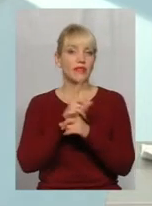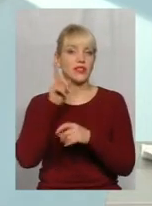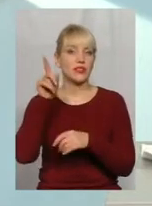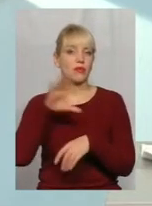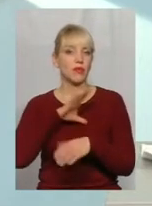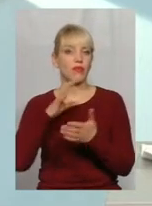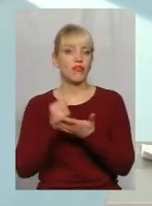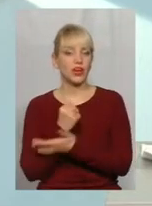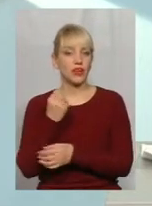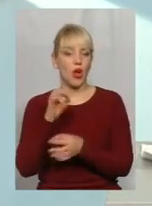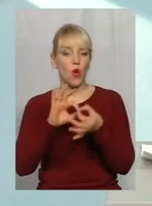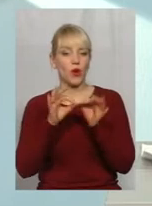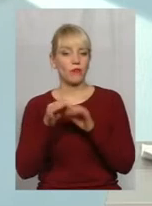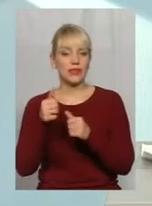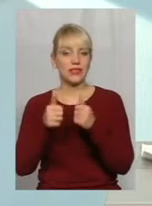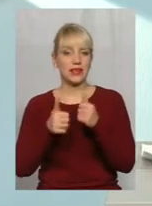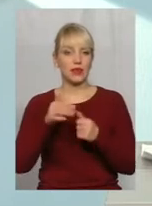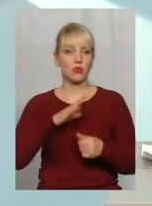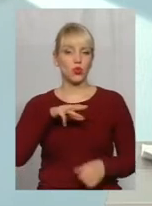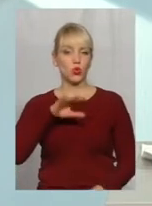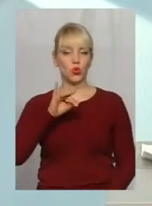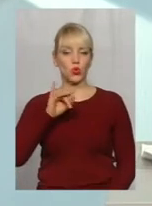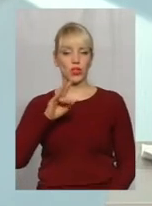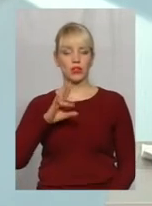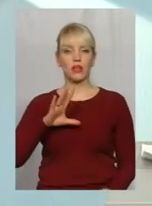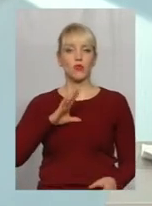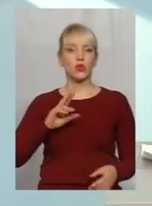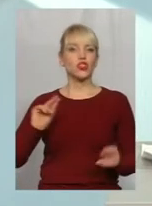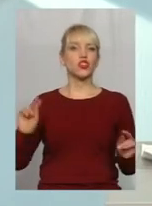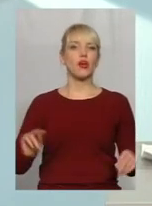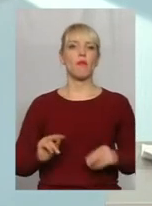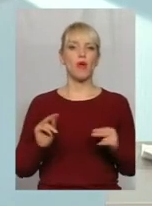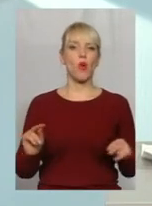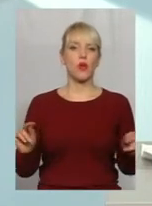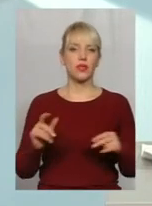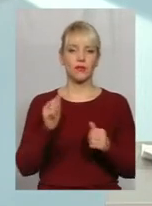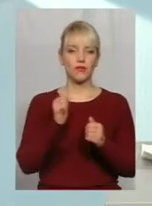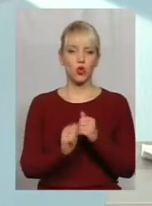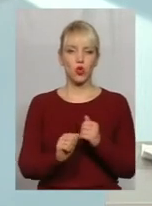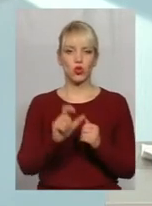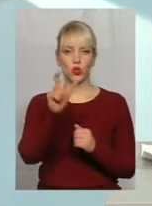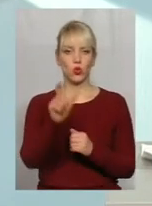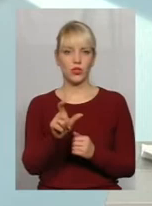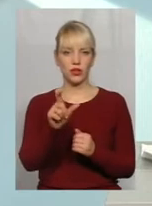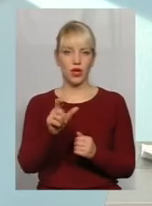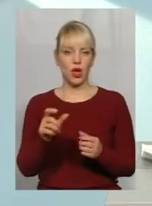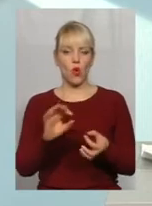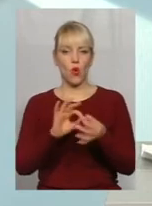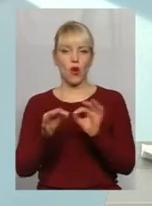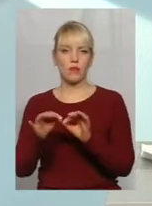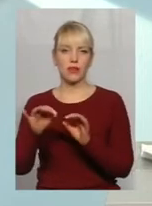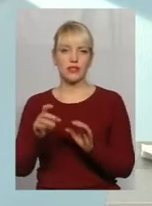Олімпійські ігри, які відбувались в Туріні, і стали чемпіоном. Вони сказали, ми в кожного олімпійця вложили 10